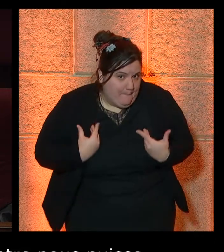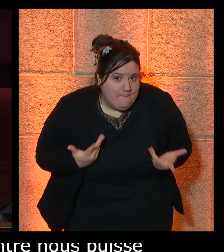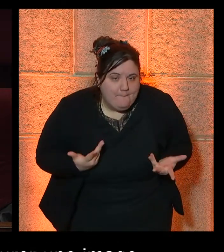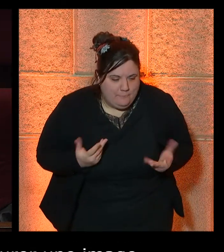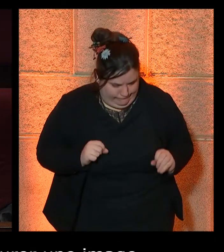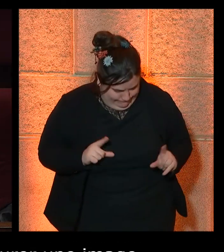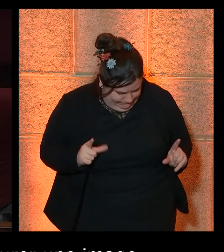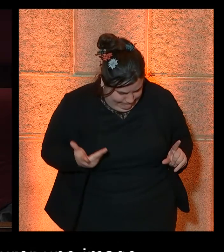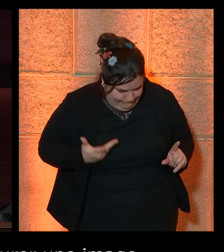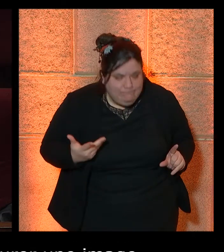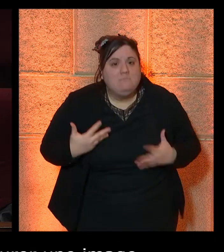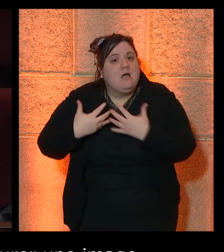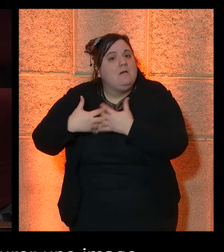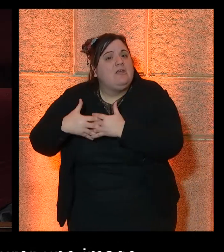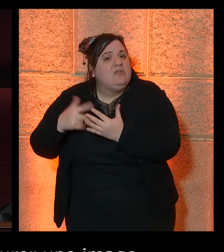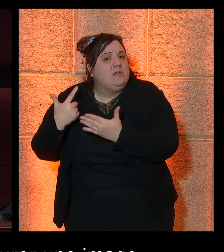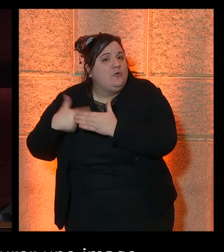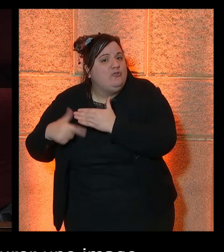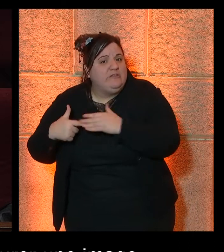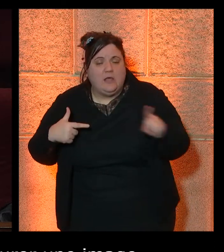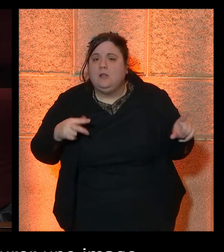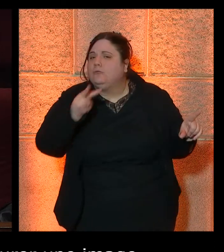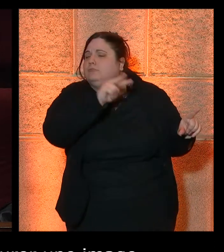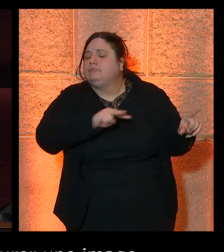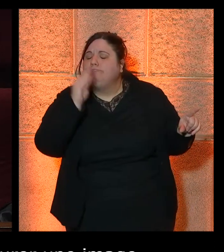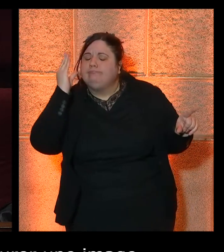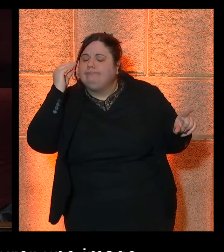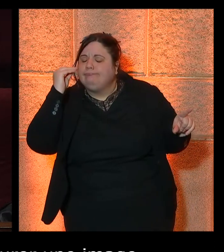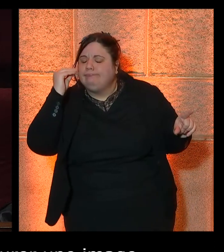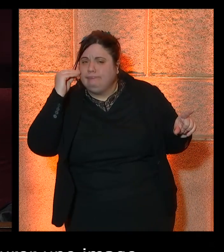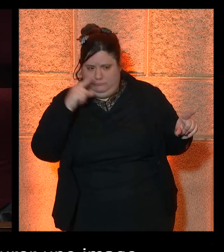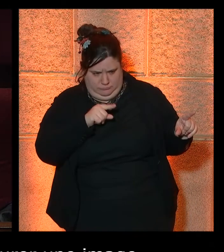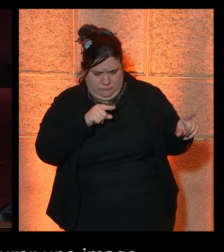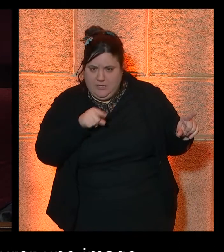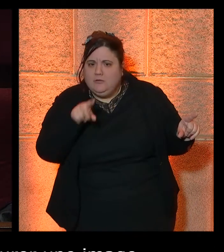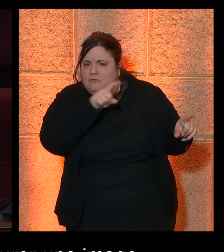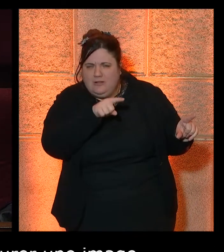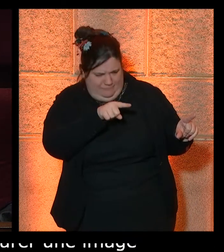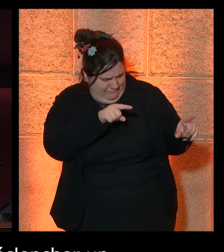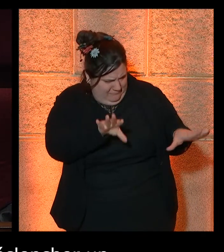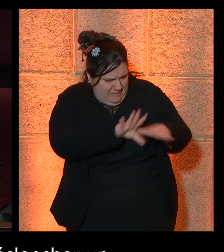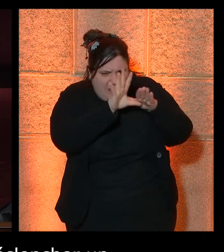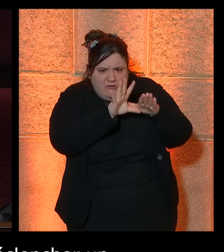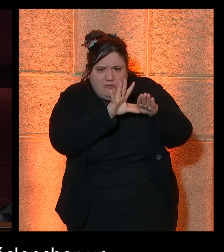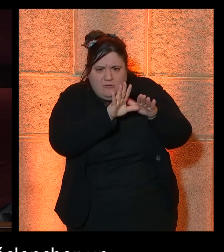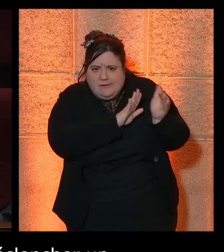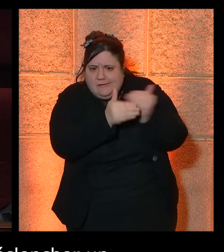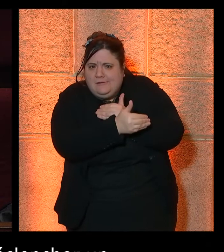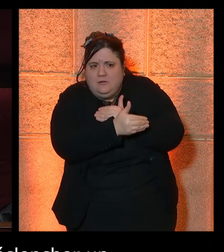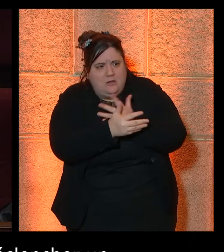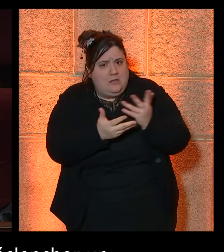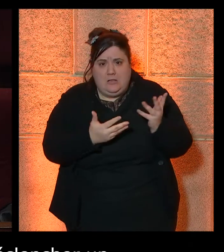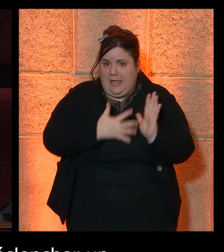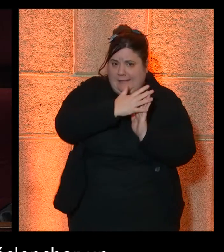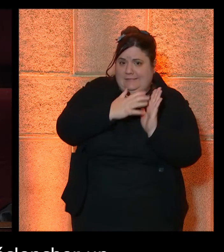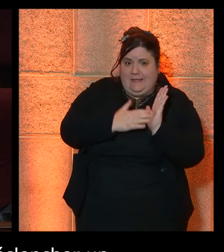qui utilise un lecteur d'écran, elle va arriver là-dessus, et en fait si l'image n'est pas accompagnée de ce qu